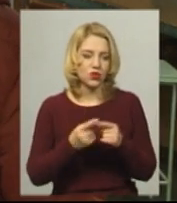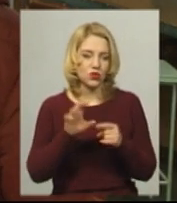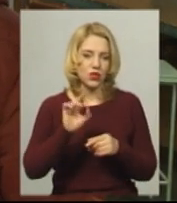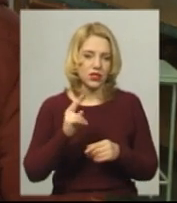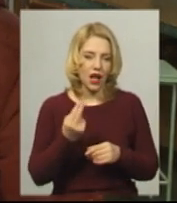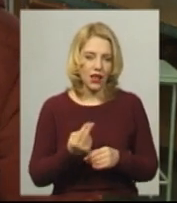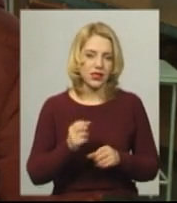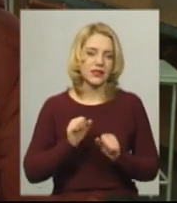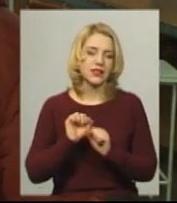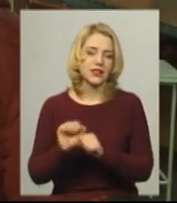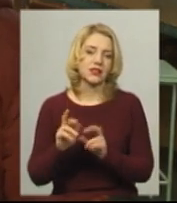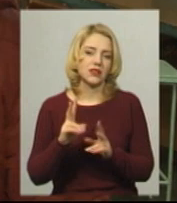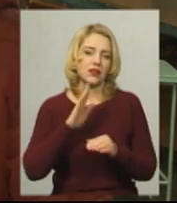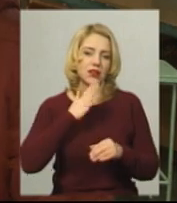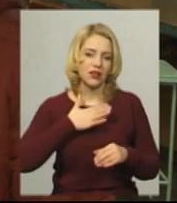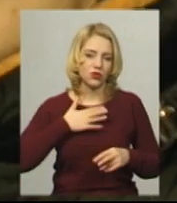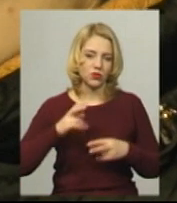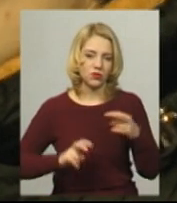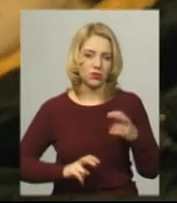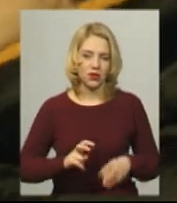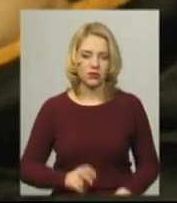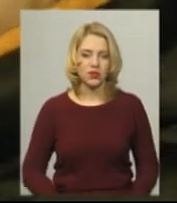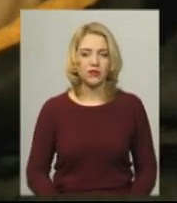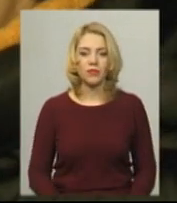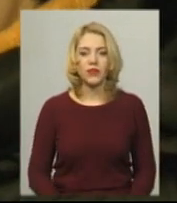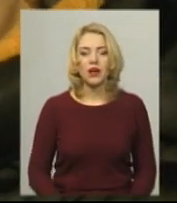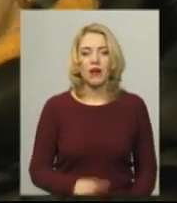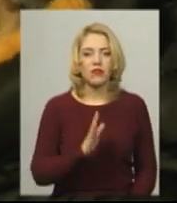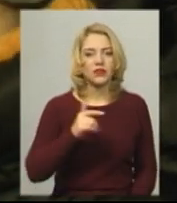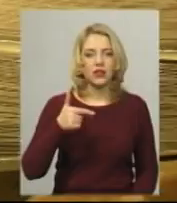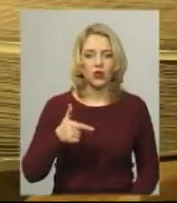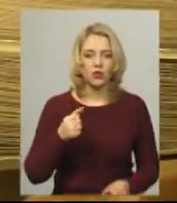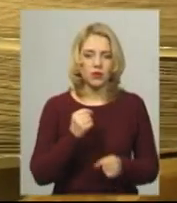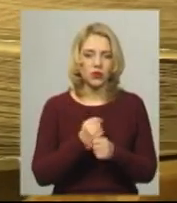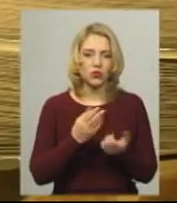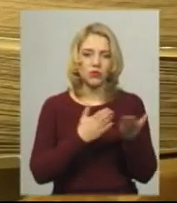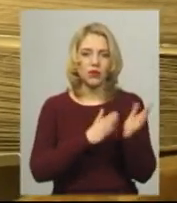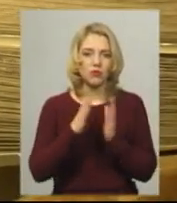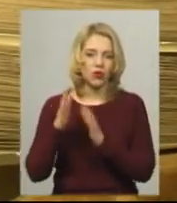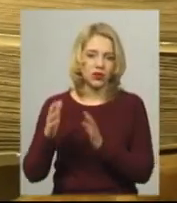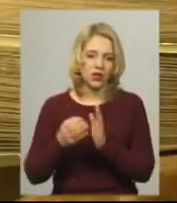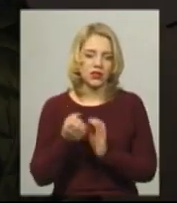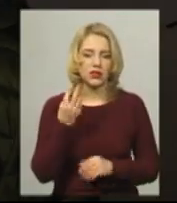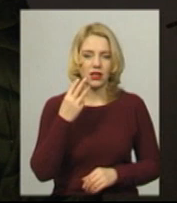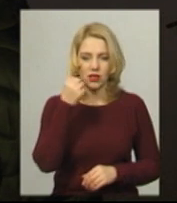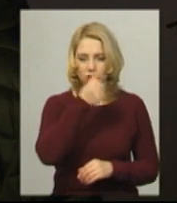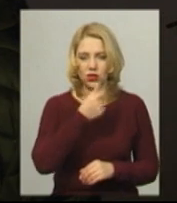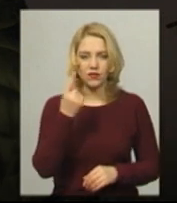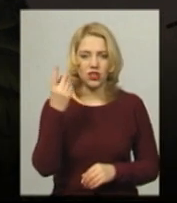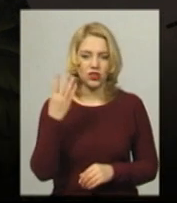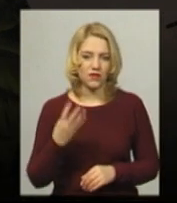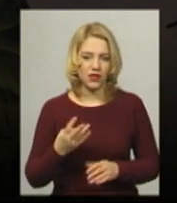захисту, як на нашому підприємстві». Валентина Голуб працює в бібліотеці 13 років на чверть ставки. «В